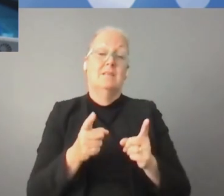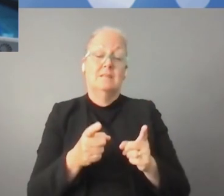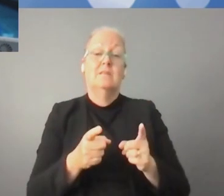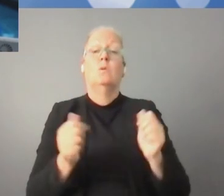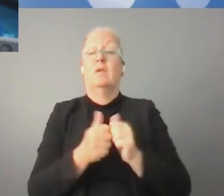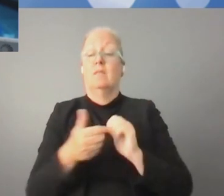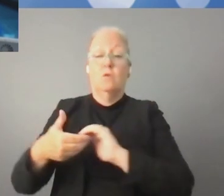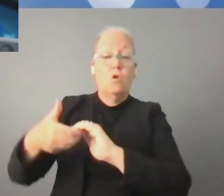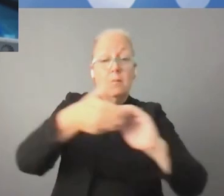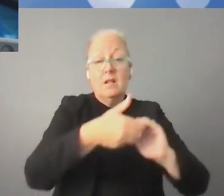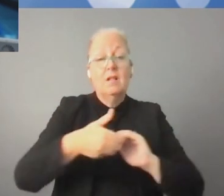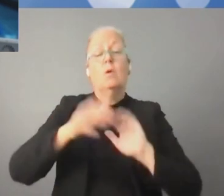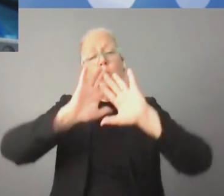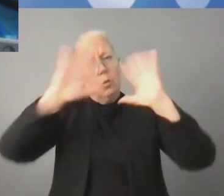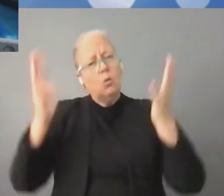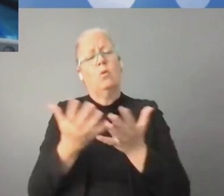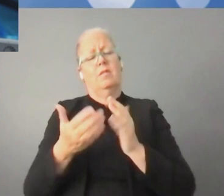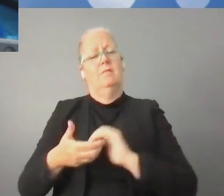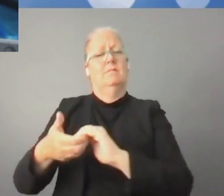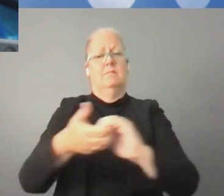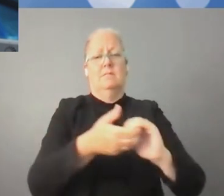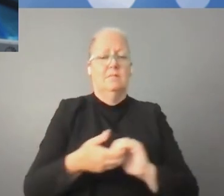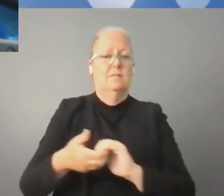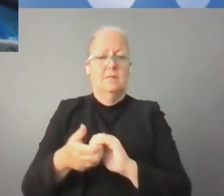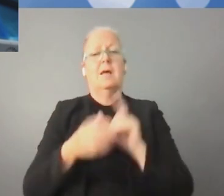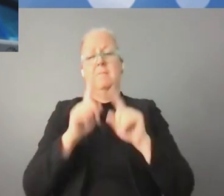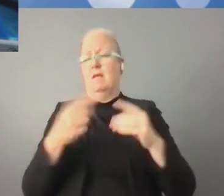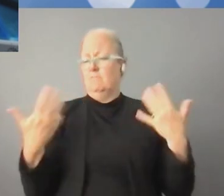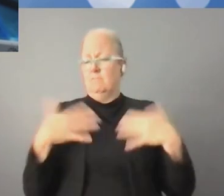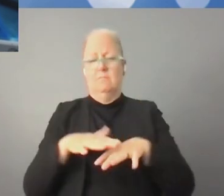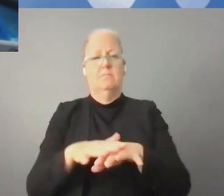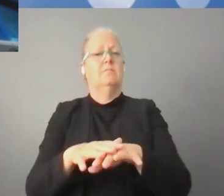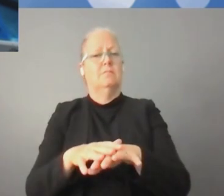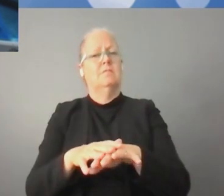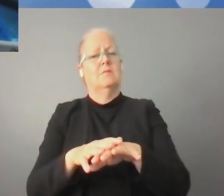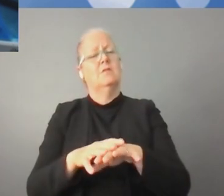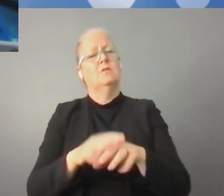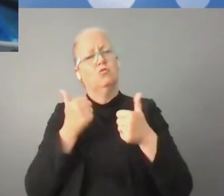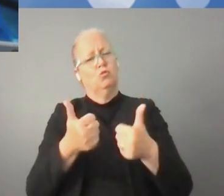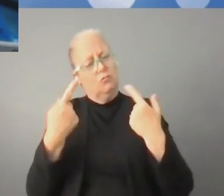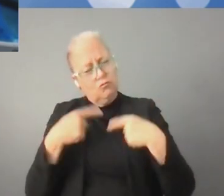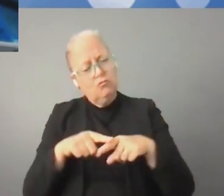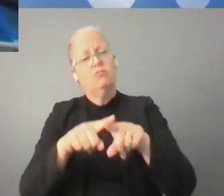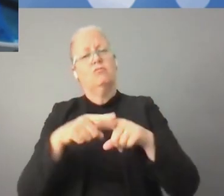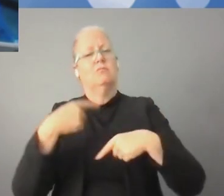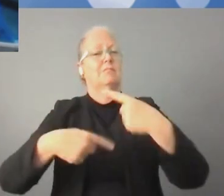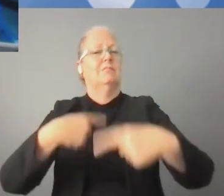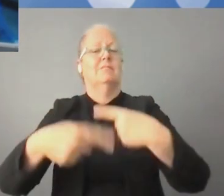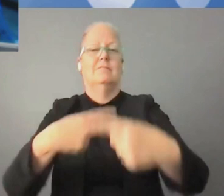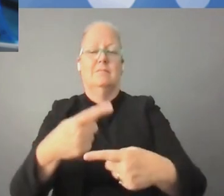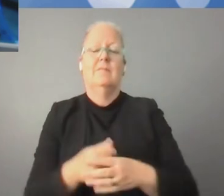هذا التمويل نمنح الشركات